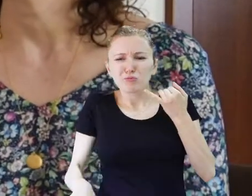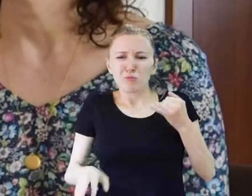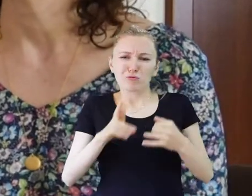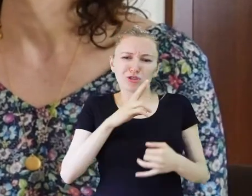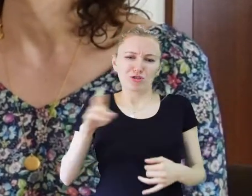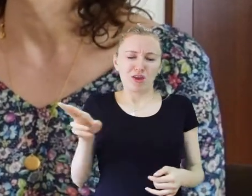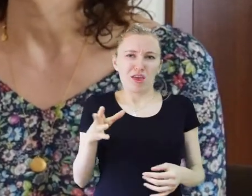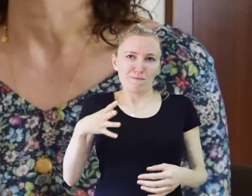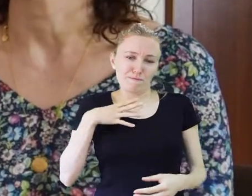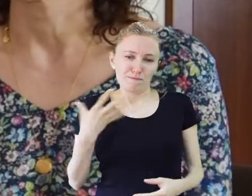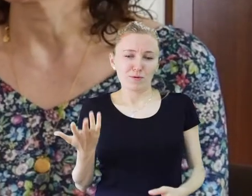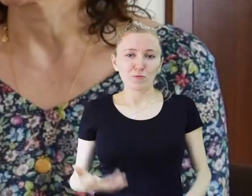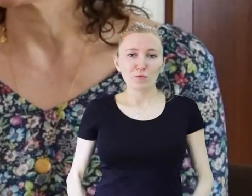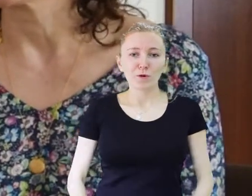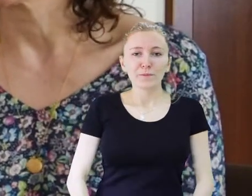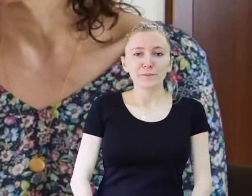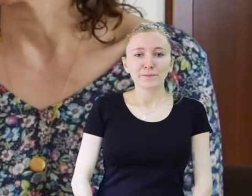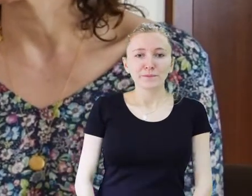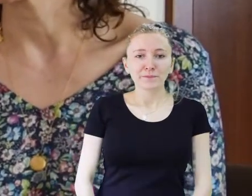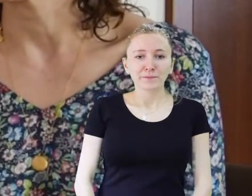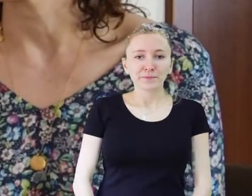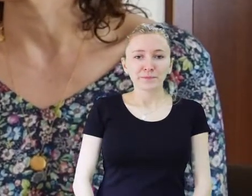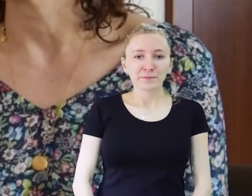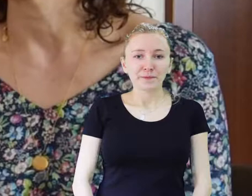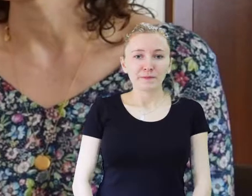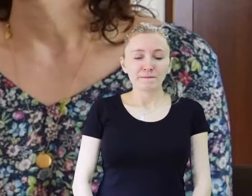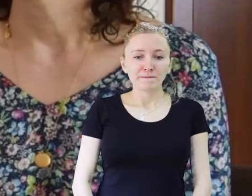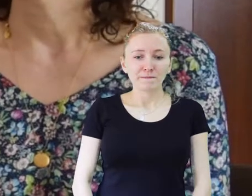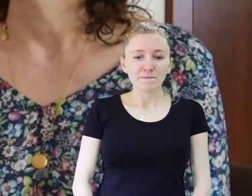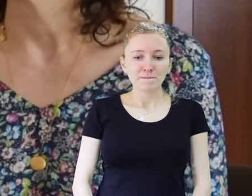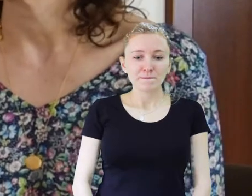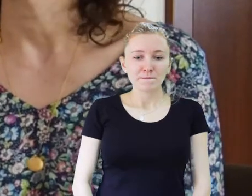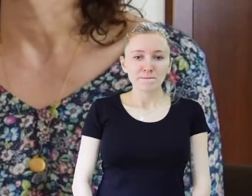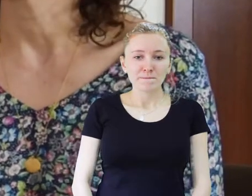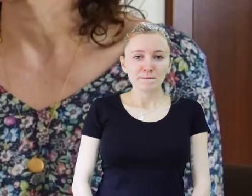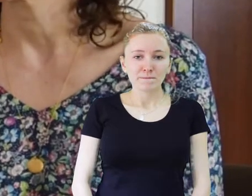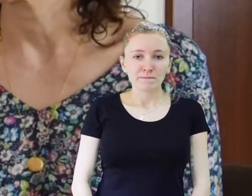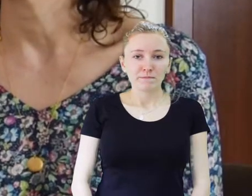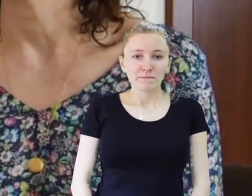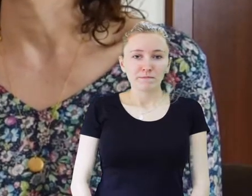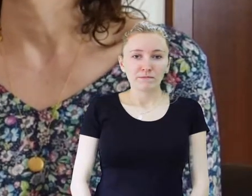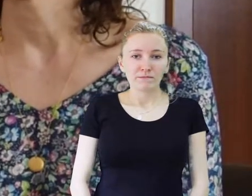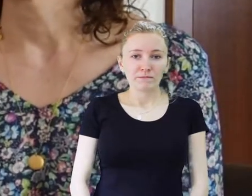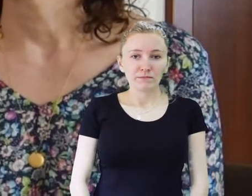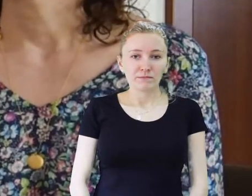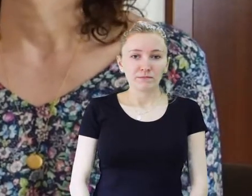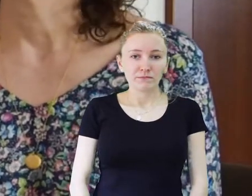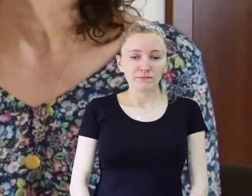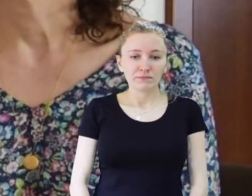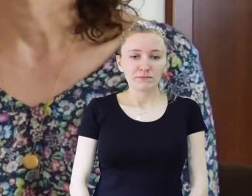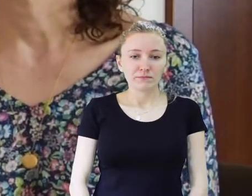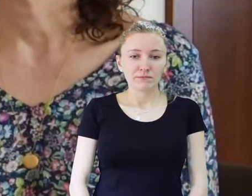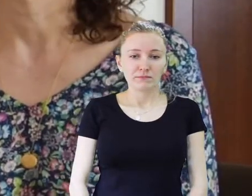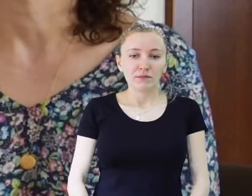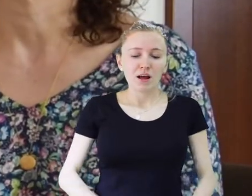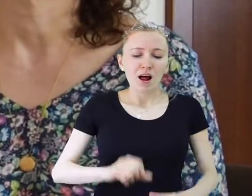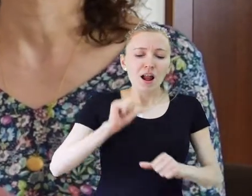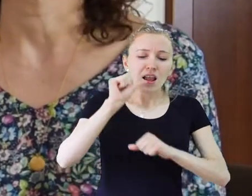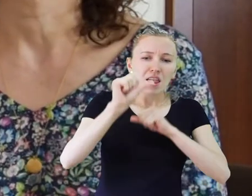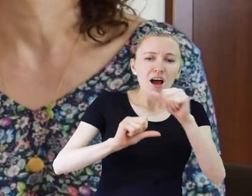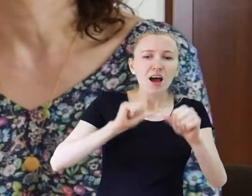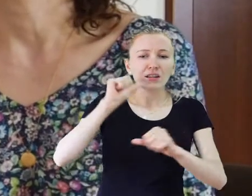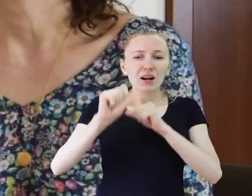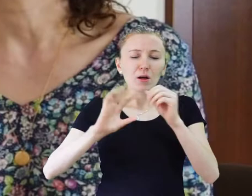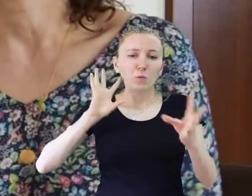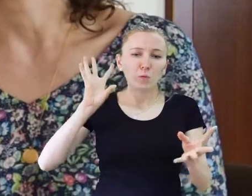w ogóle jak przychodzili, żyli problemami naszych dzieci. Wymyślali różne rzeczy. I tak na